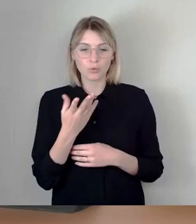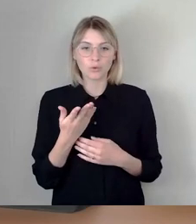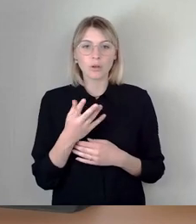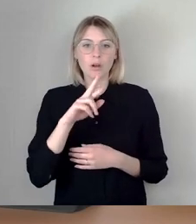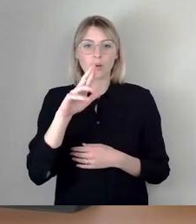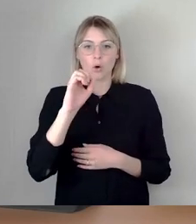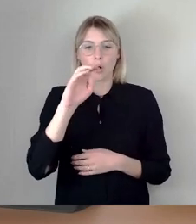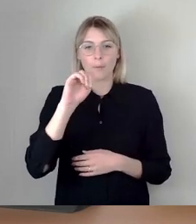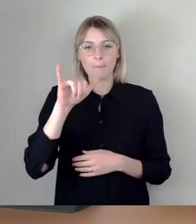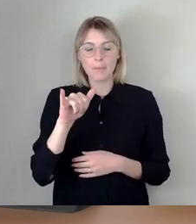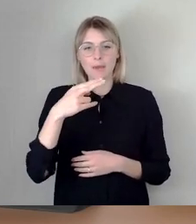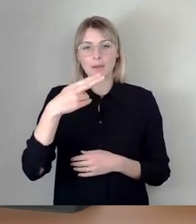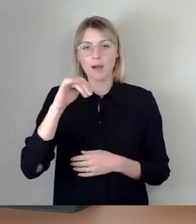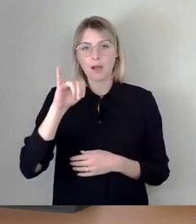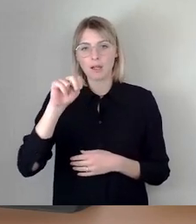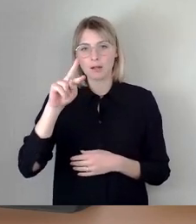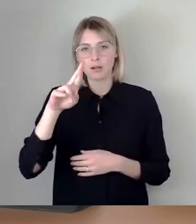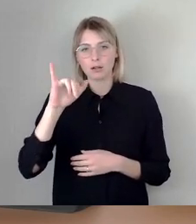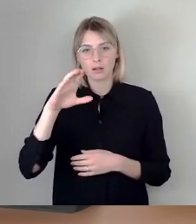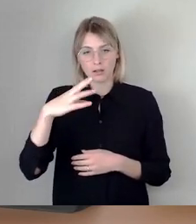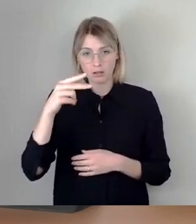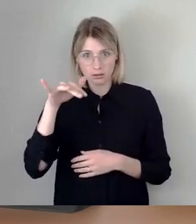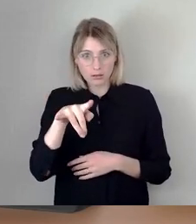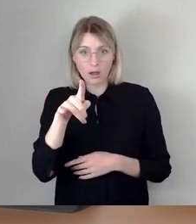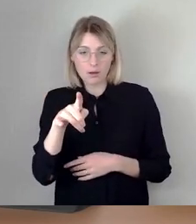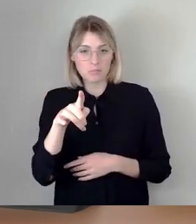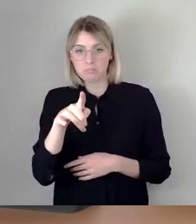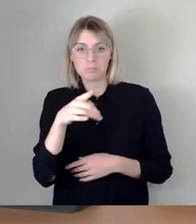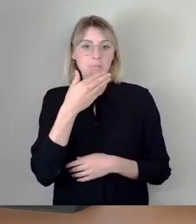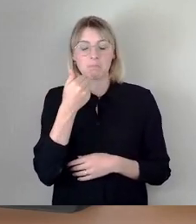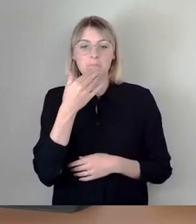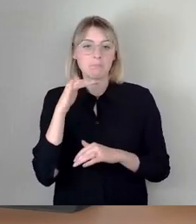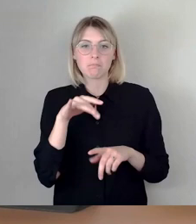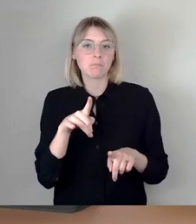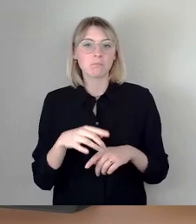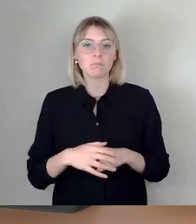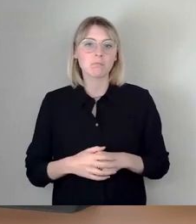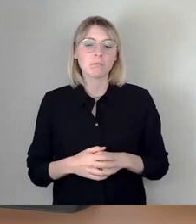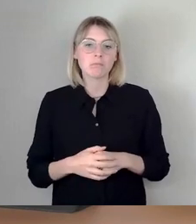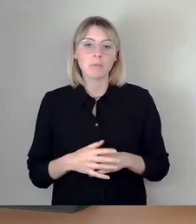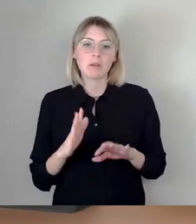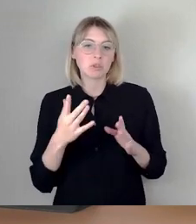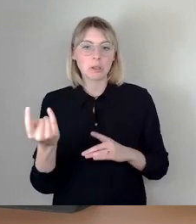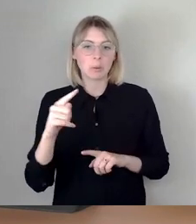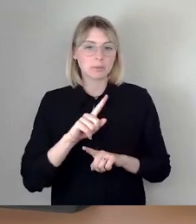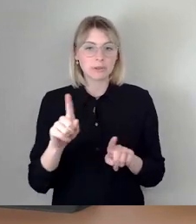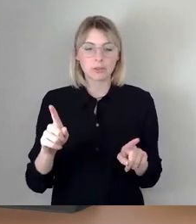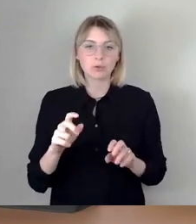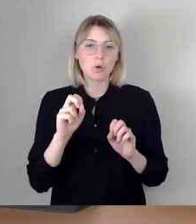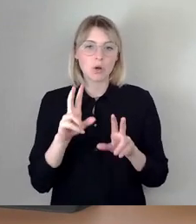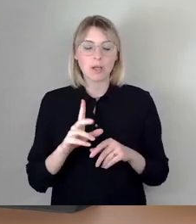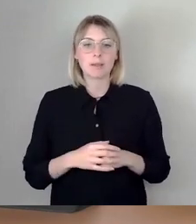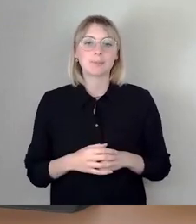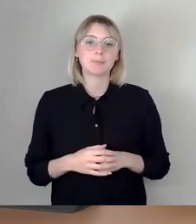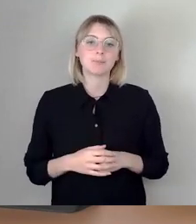noch nicht signalisiert ist, dass sie da ist. Scheint nicht gekommen zu sein. Dann werden wir bei